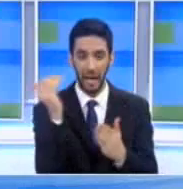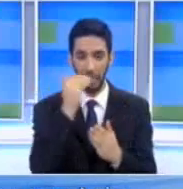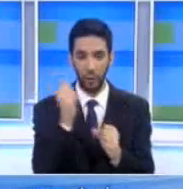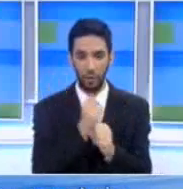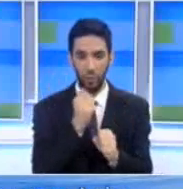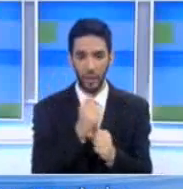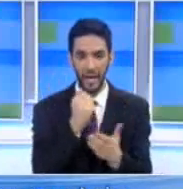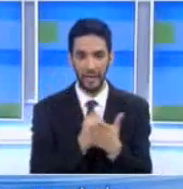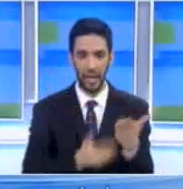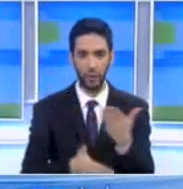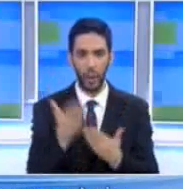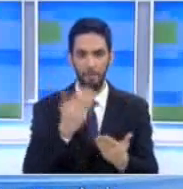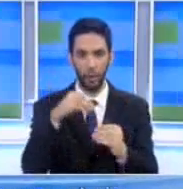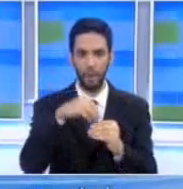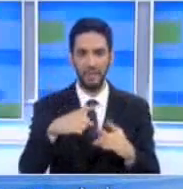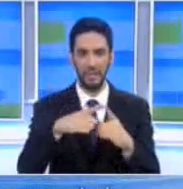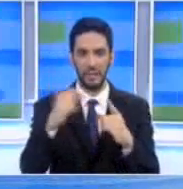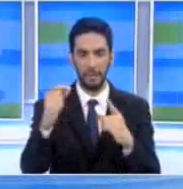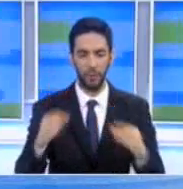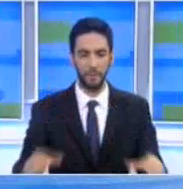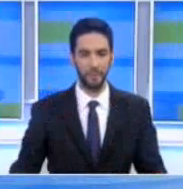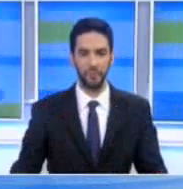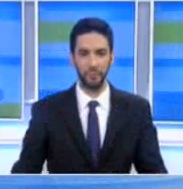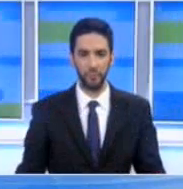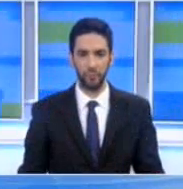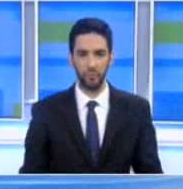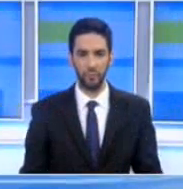Μεταφορών είναι να εξυπηρετούνται τα πλοία και το εσωτερικό εμπόριο